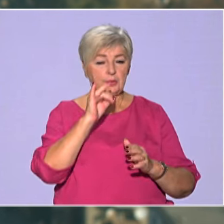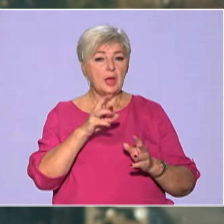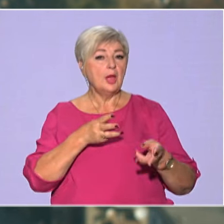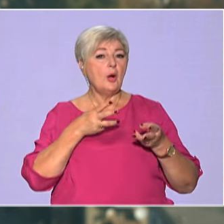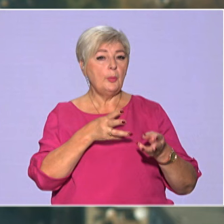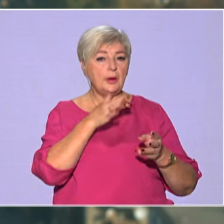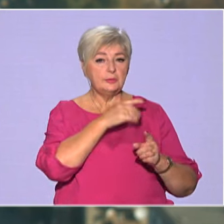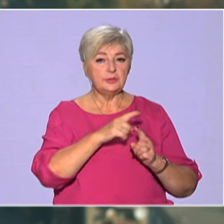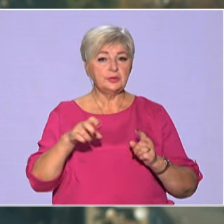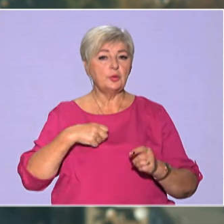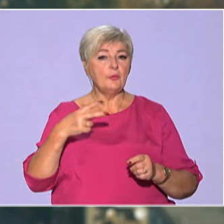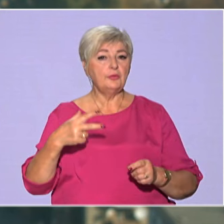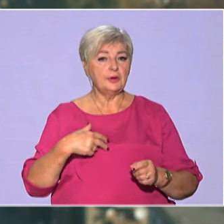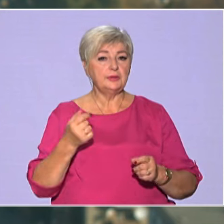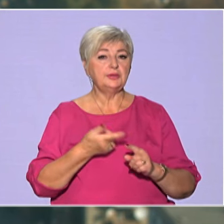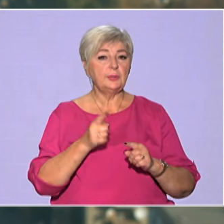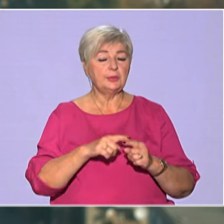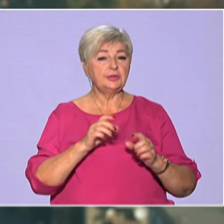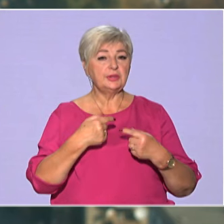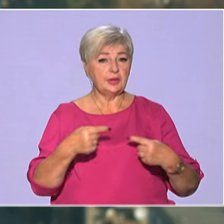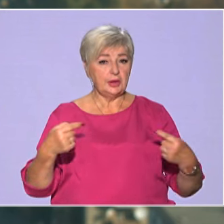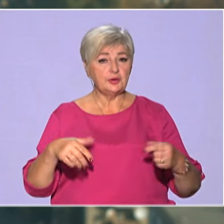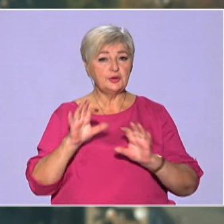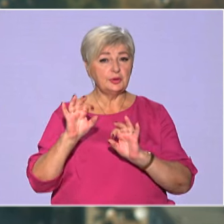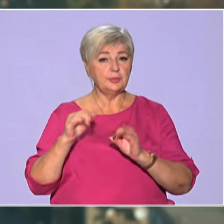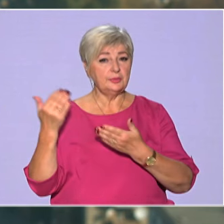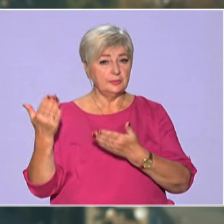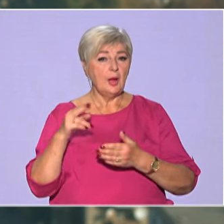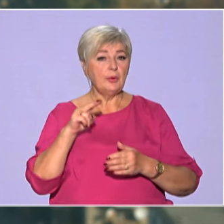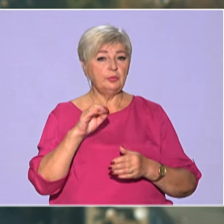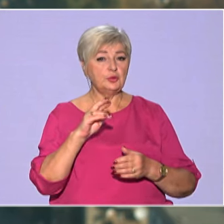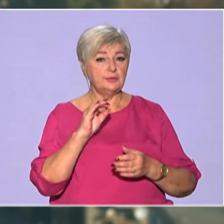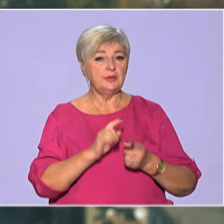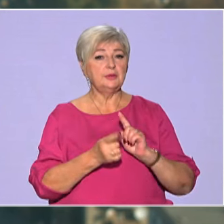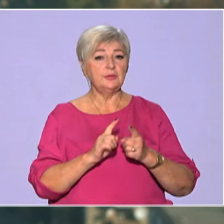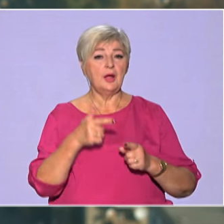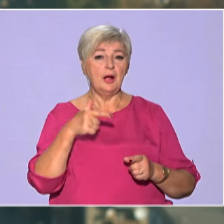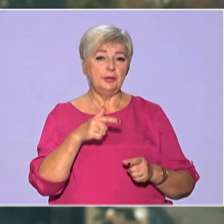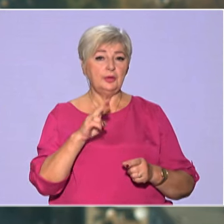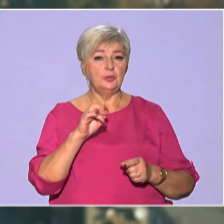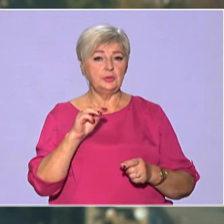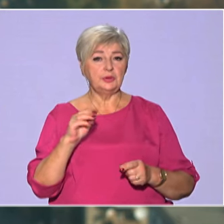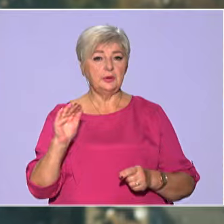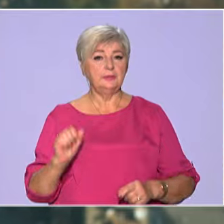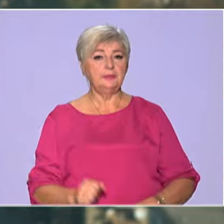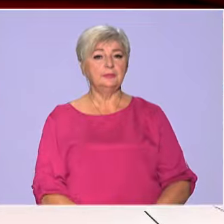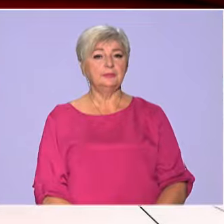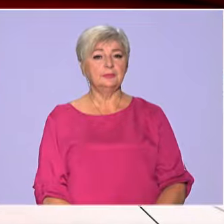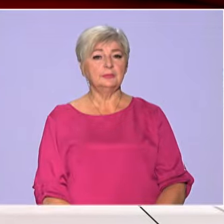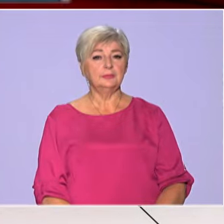опалювальний сезон у Франції. Про це та інше розповім вам я, Павло Жвєцьєв, Сурдопереклад, Ганна Костікова.